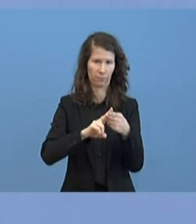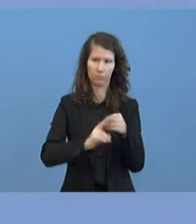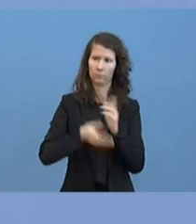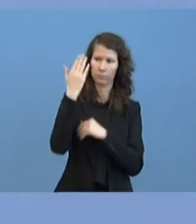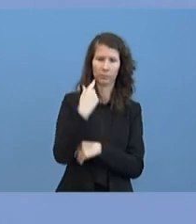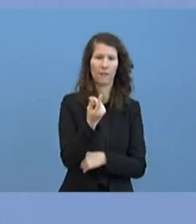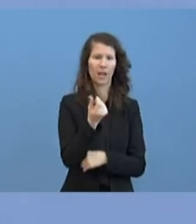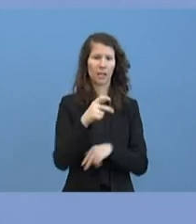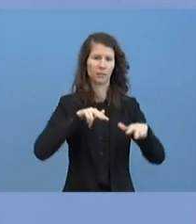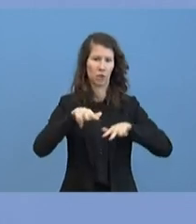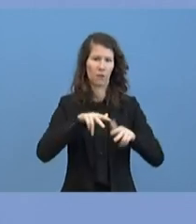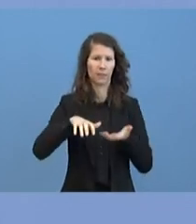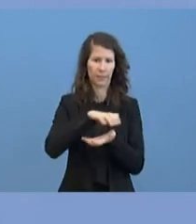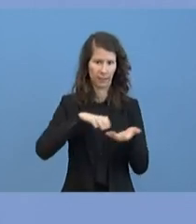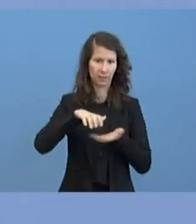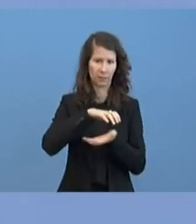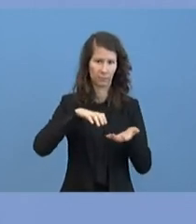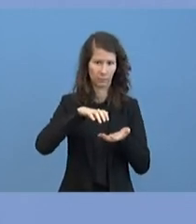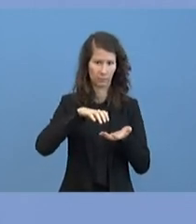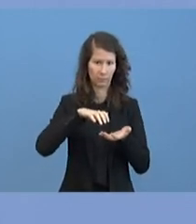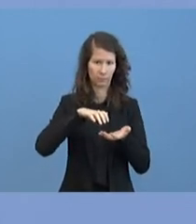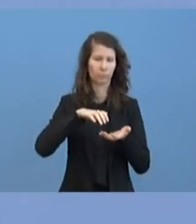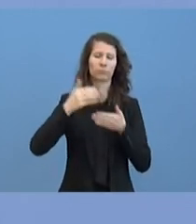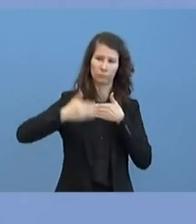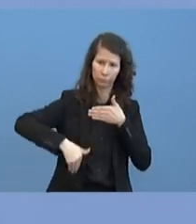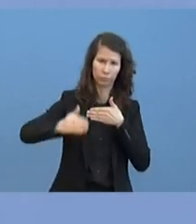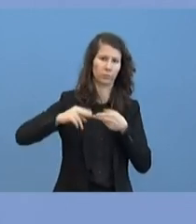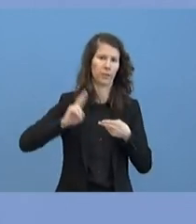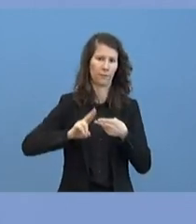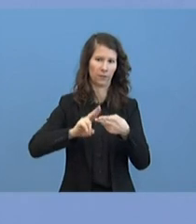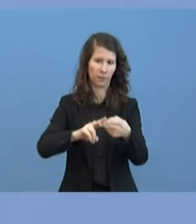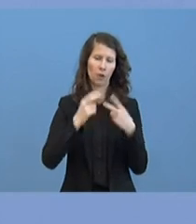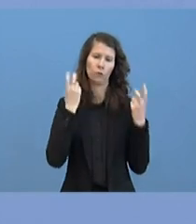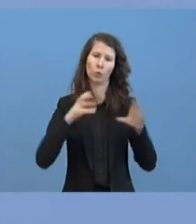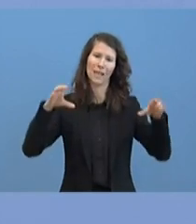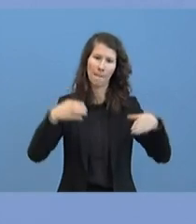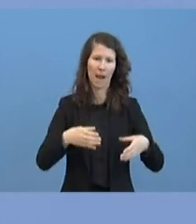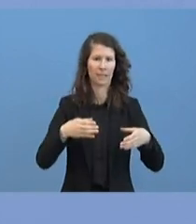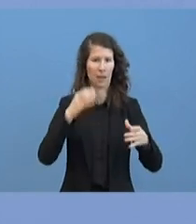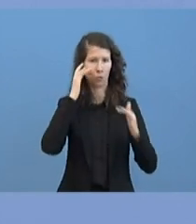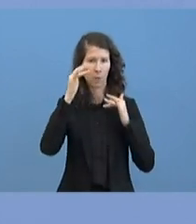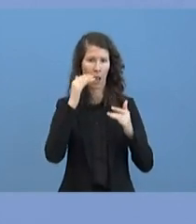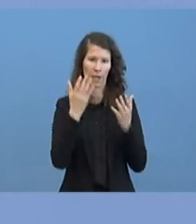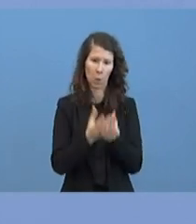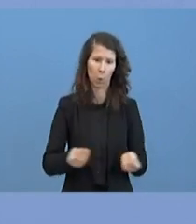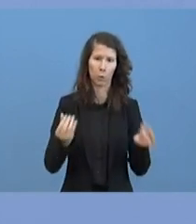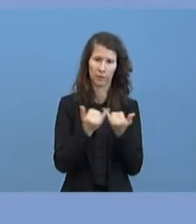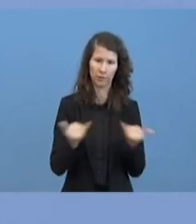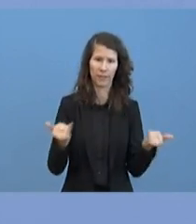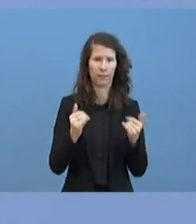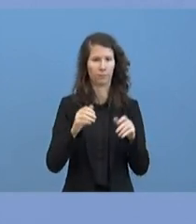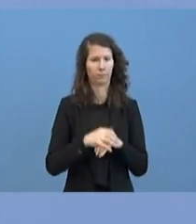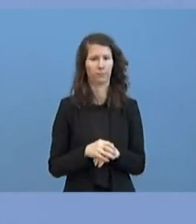Finanz- und Wirtschaftskrise in dem Versuch, gemeinsame Antworten zu finden. Die G20 haben